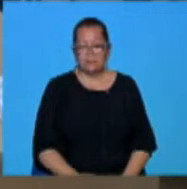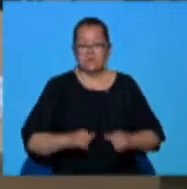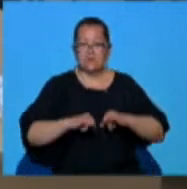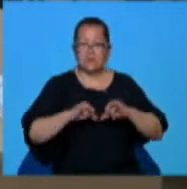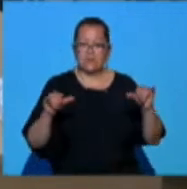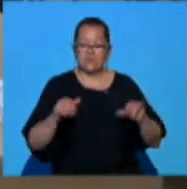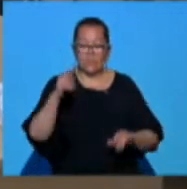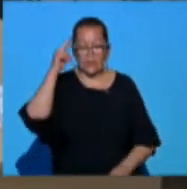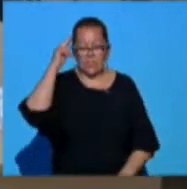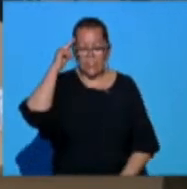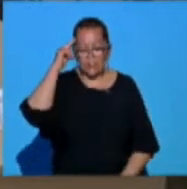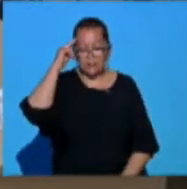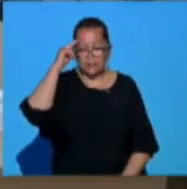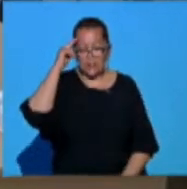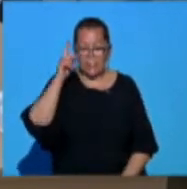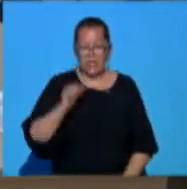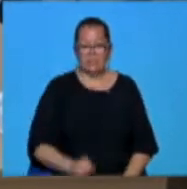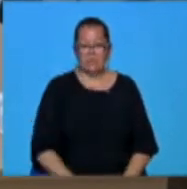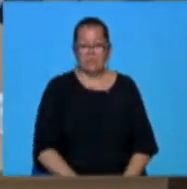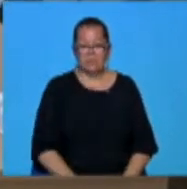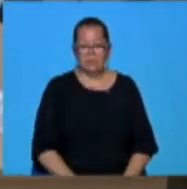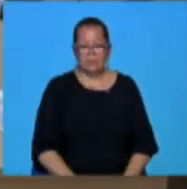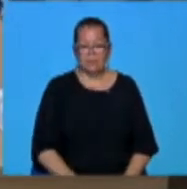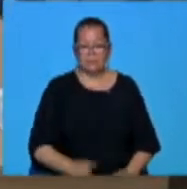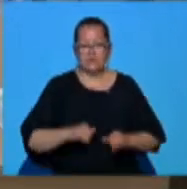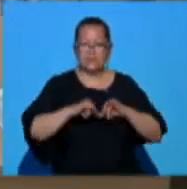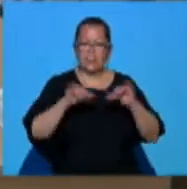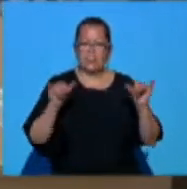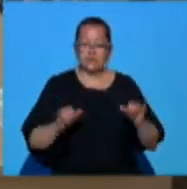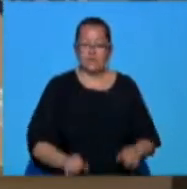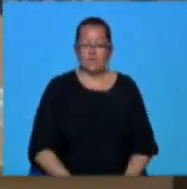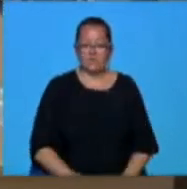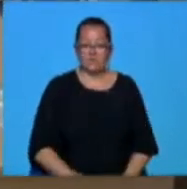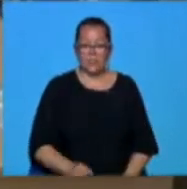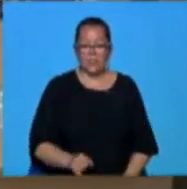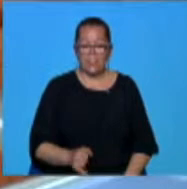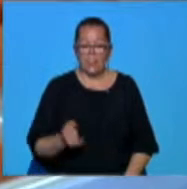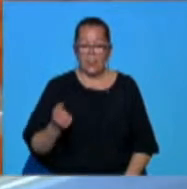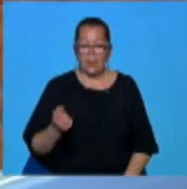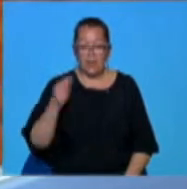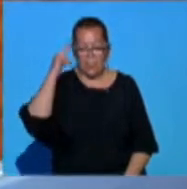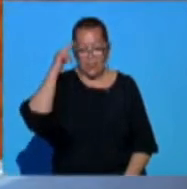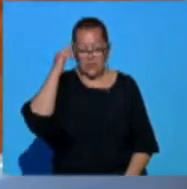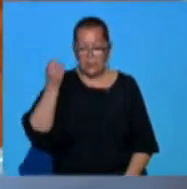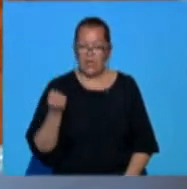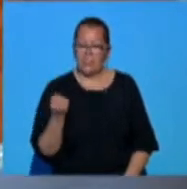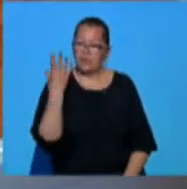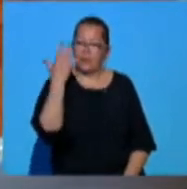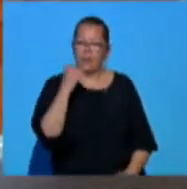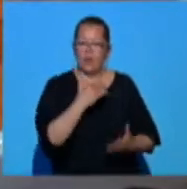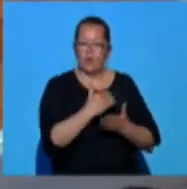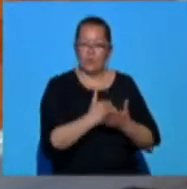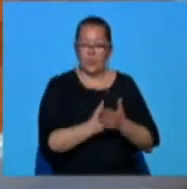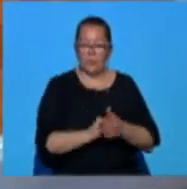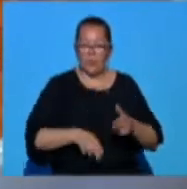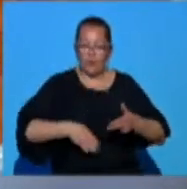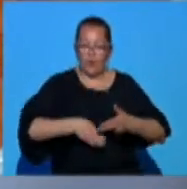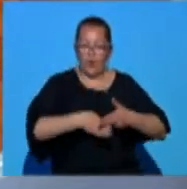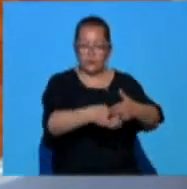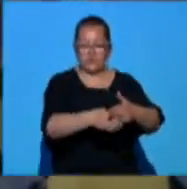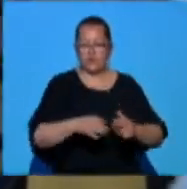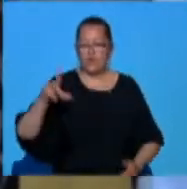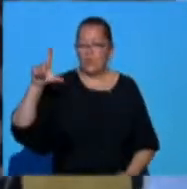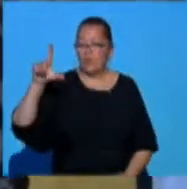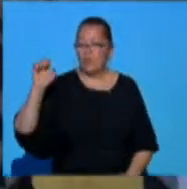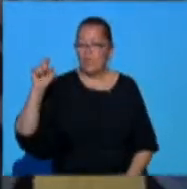-și dezvolte gândirea analitică, critică, să-și dezvolte abilitățile de a găsi soluții noi de rezolvare a problemelor prin intermediul seturilor